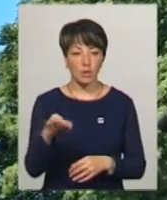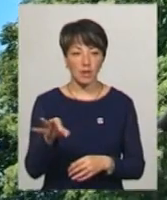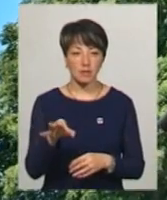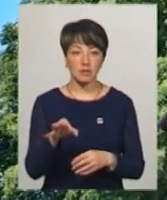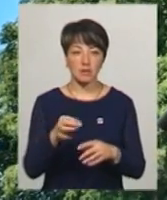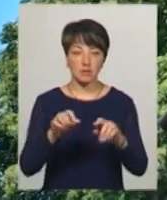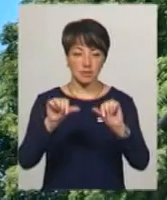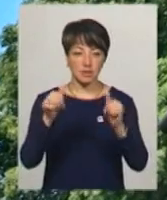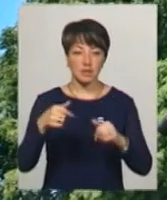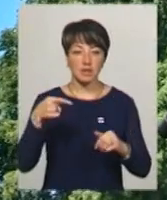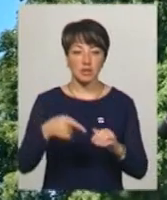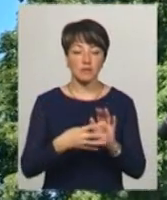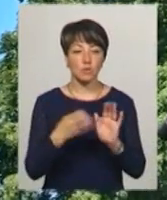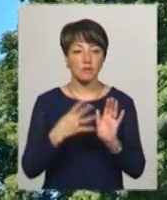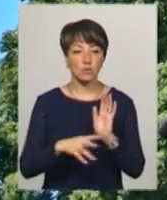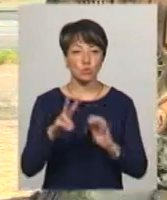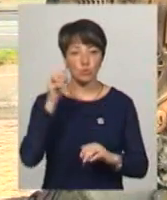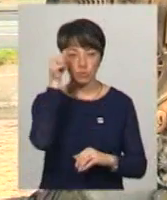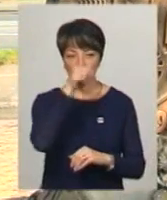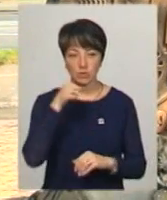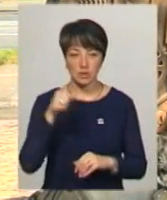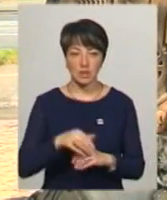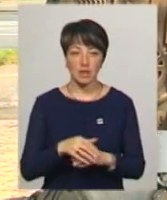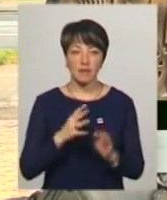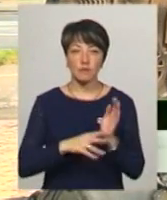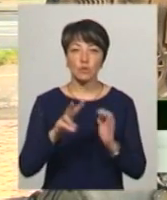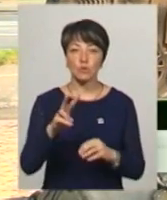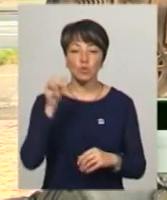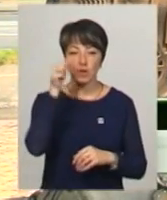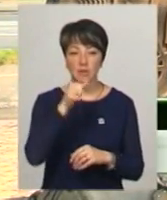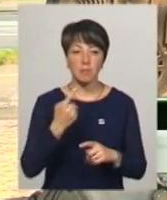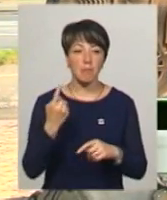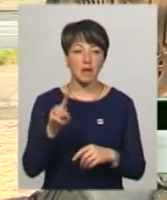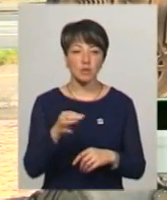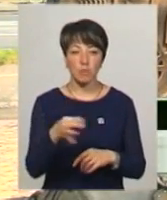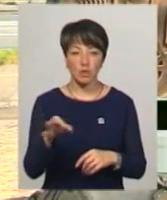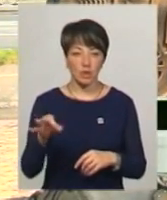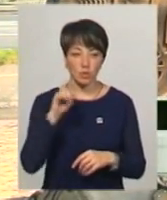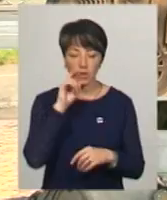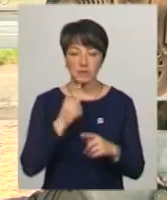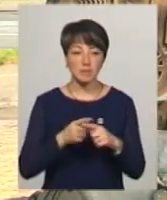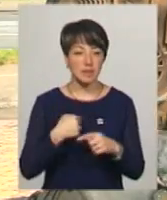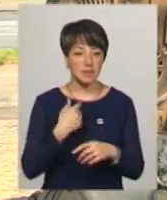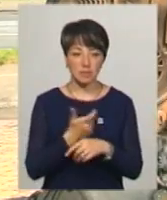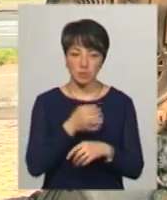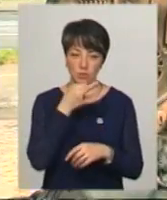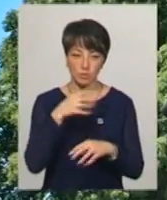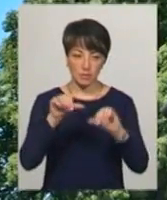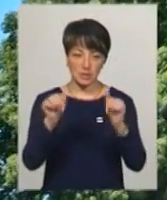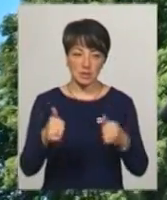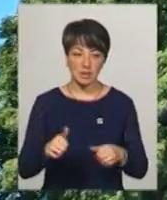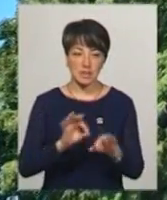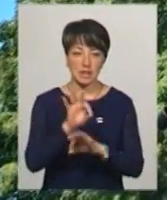викорбували у 1992 році. 92-й рік – перша монета України була. І відверто скажу, мені найбільше сподобався її дизайн.